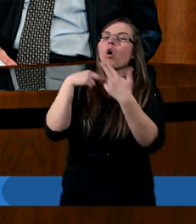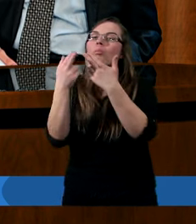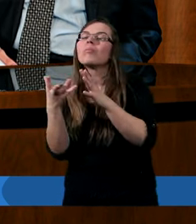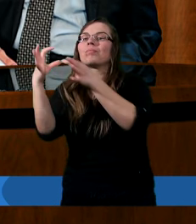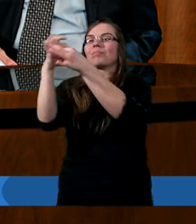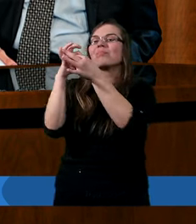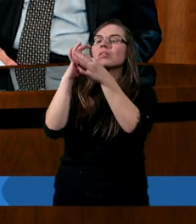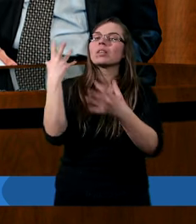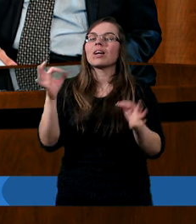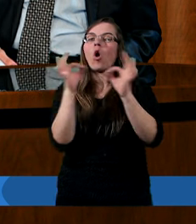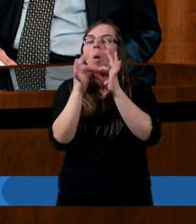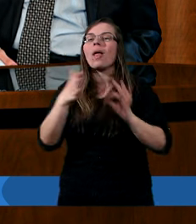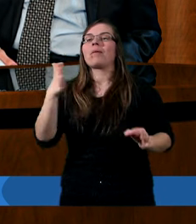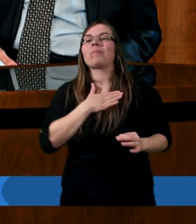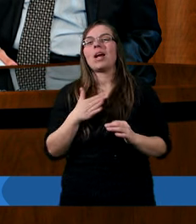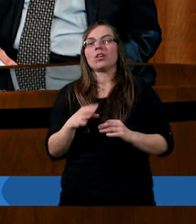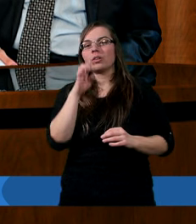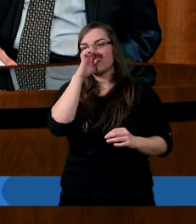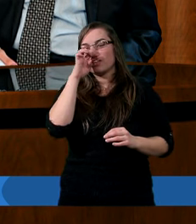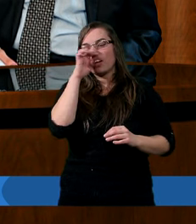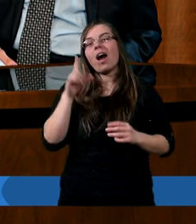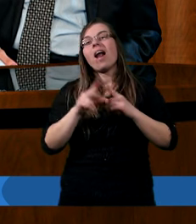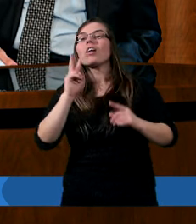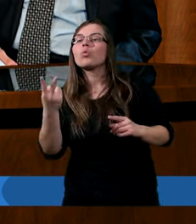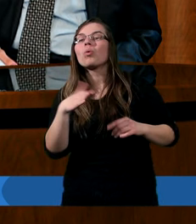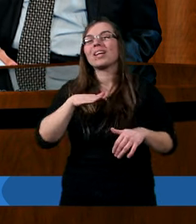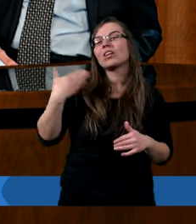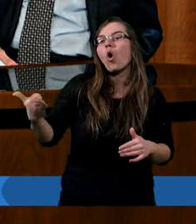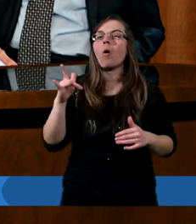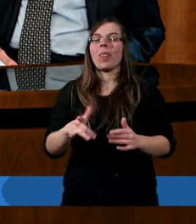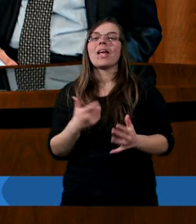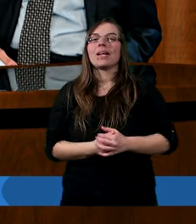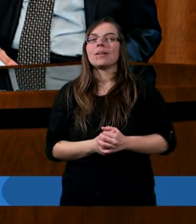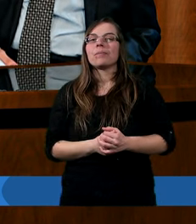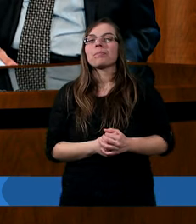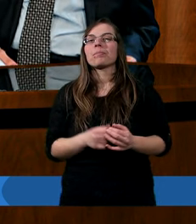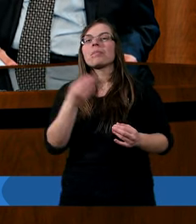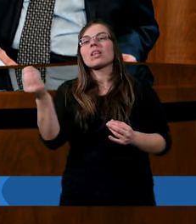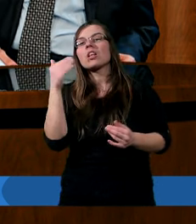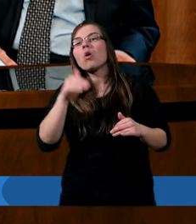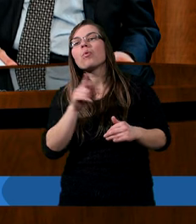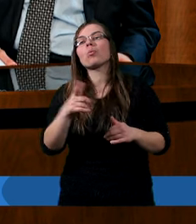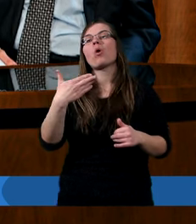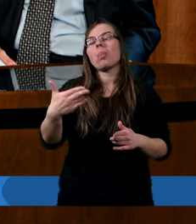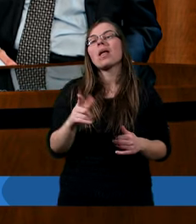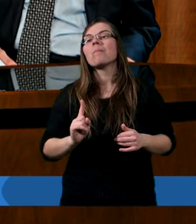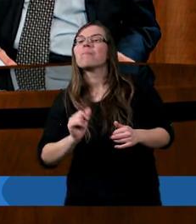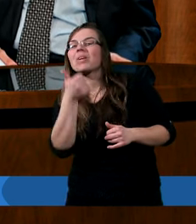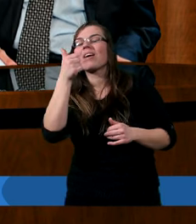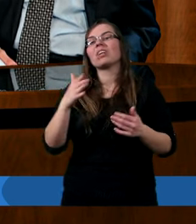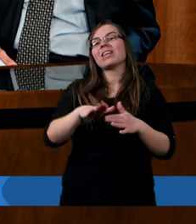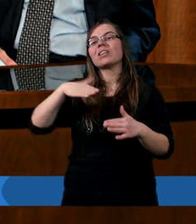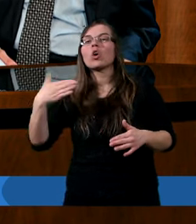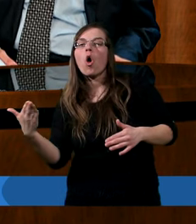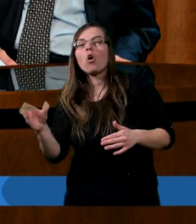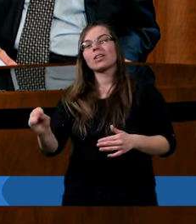Świętego czyni, ale z drugiej strony, a jeszcze może po tej pierwszej